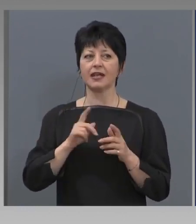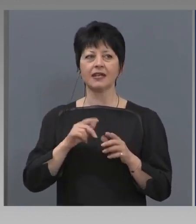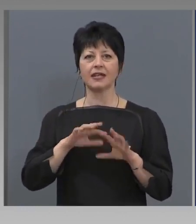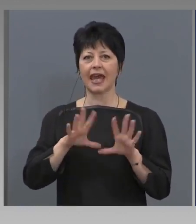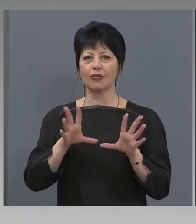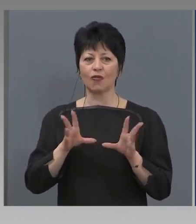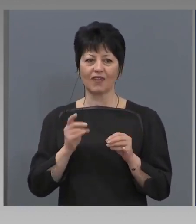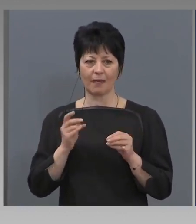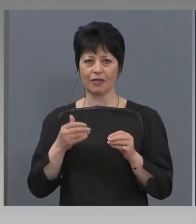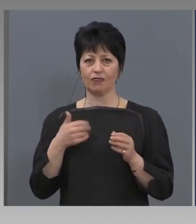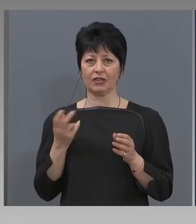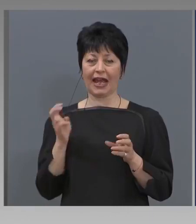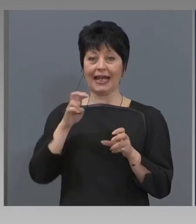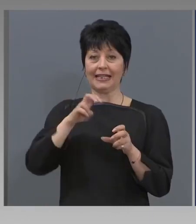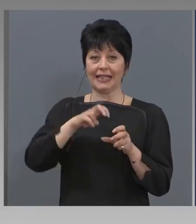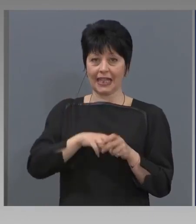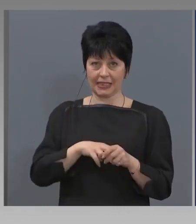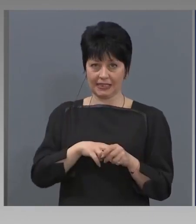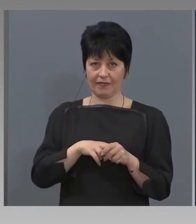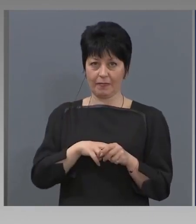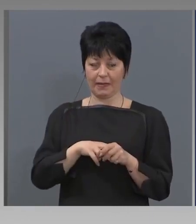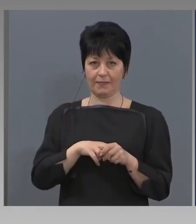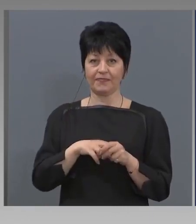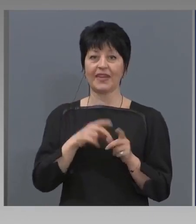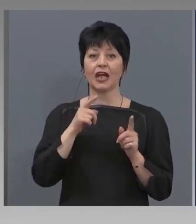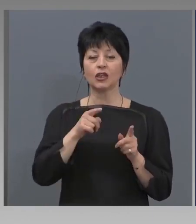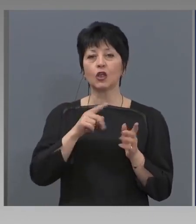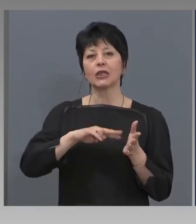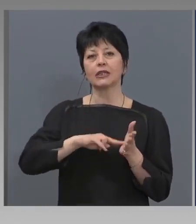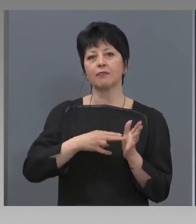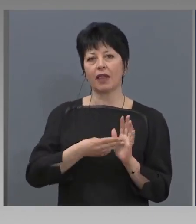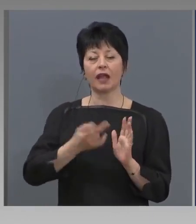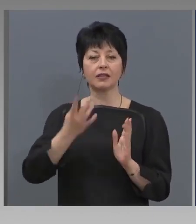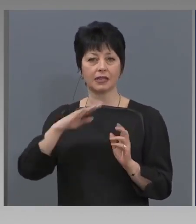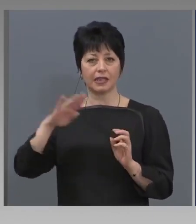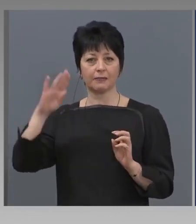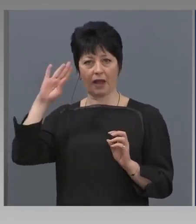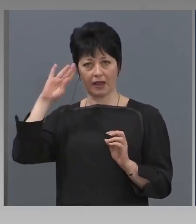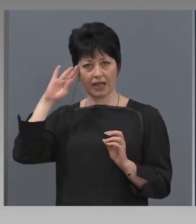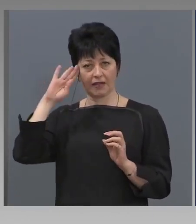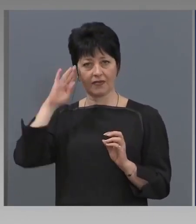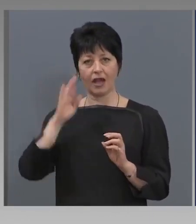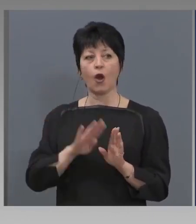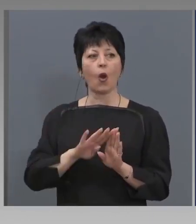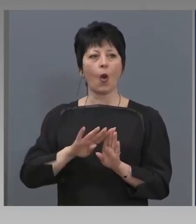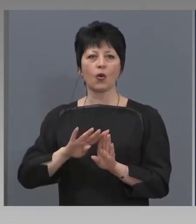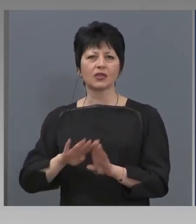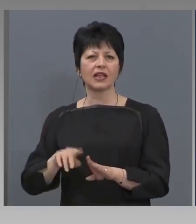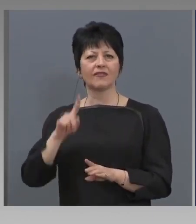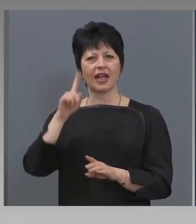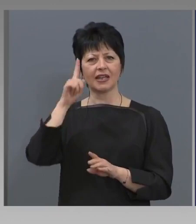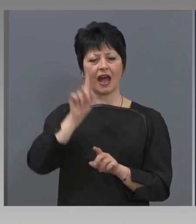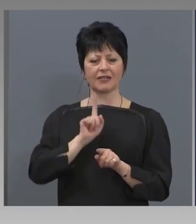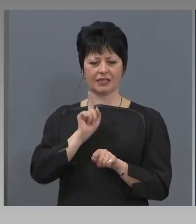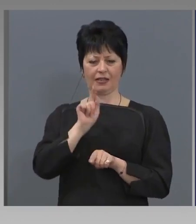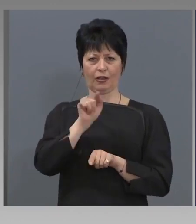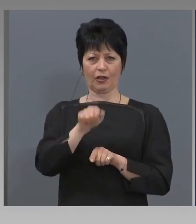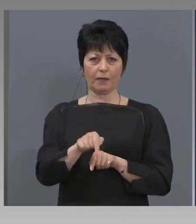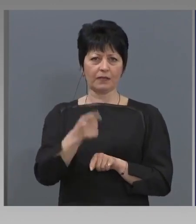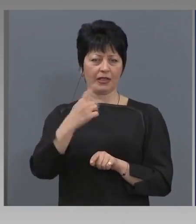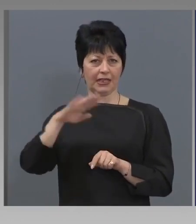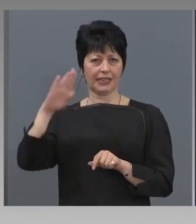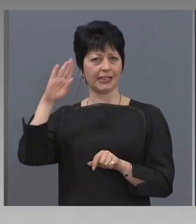да да влезем в ИРМ. Този план се изпълнява. Остава само една стъпка, за да бъде